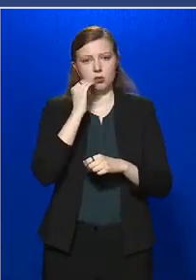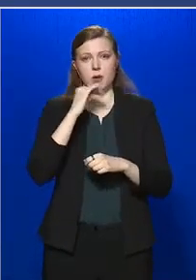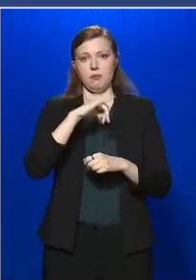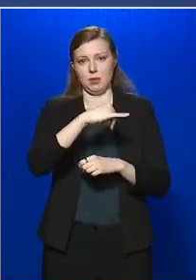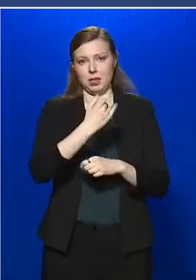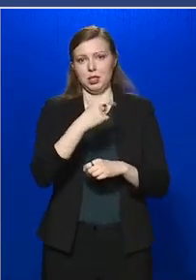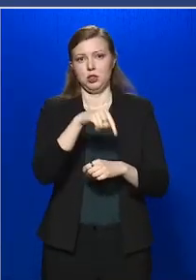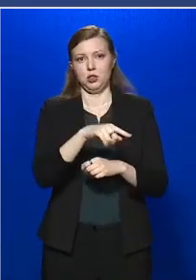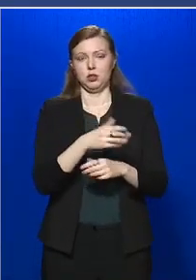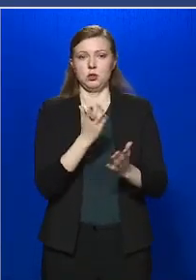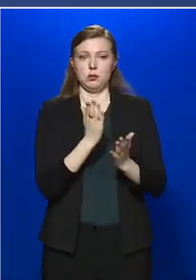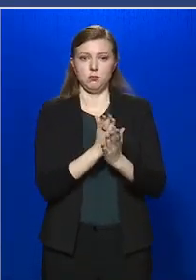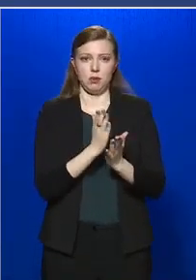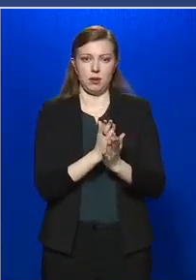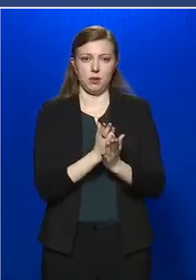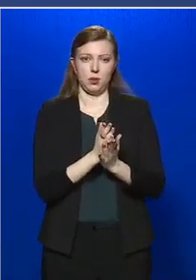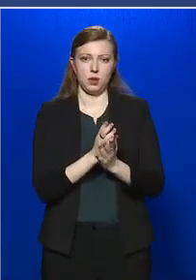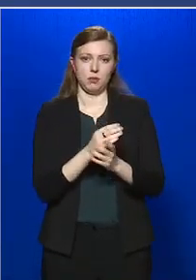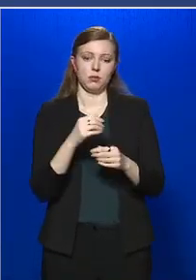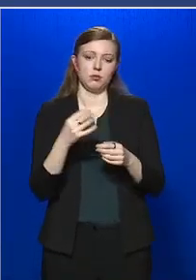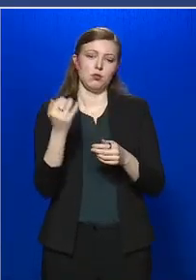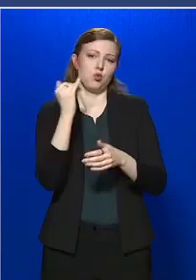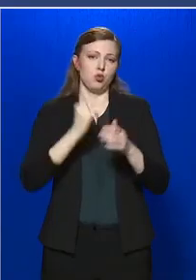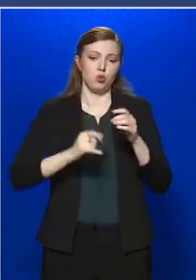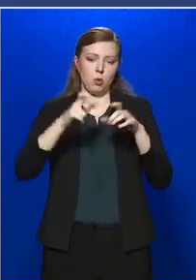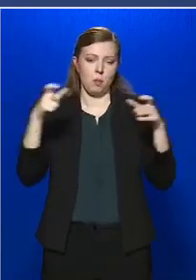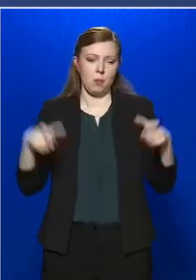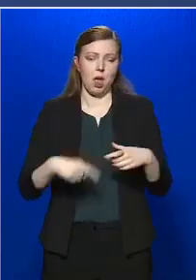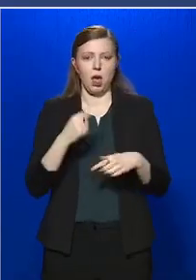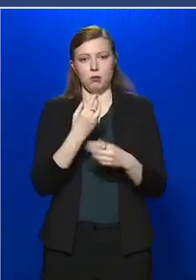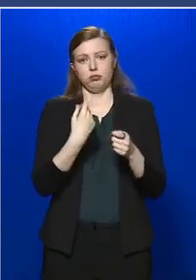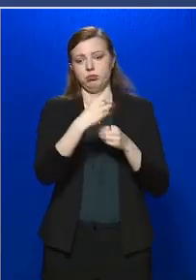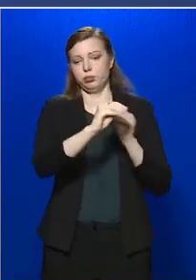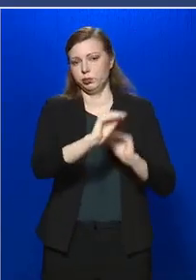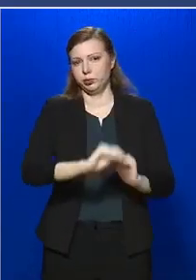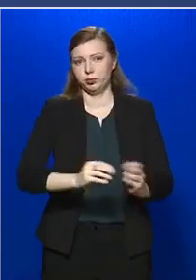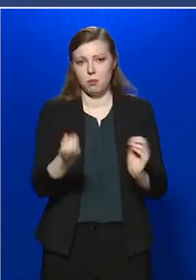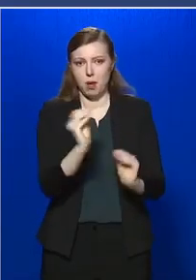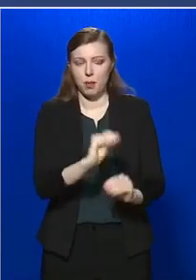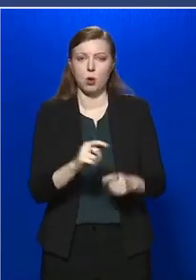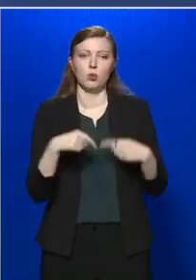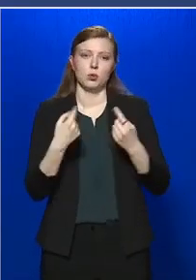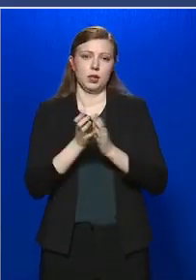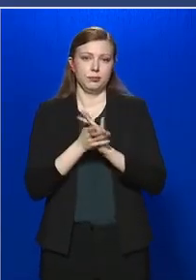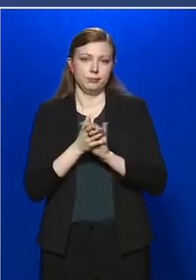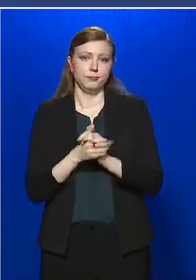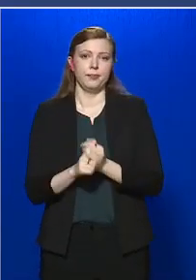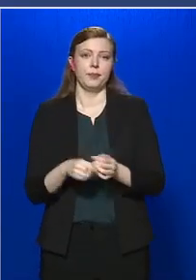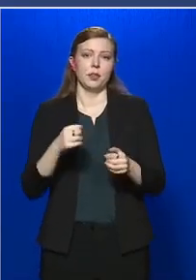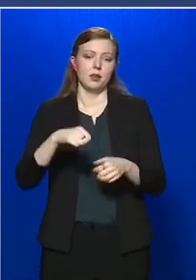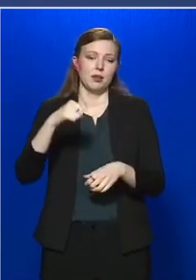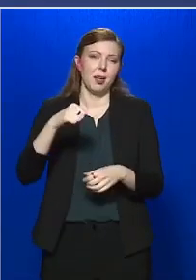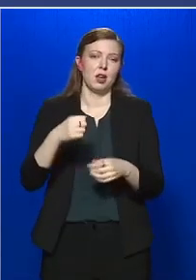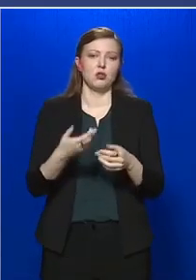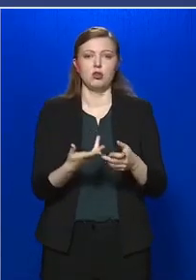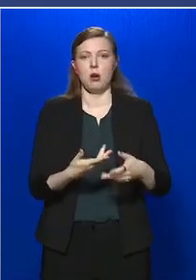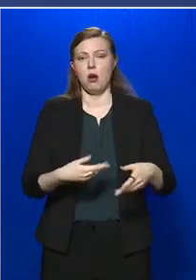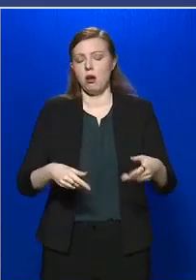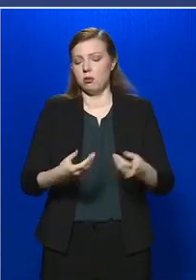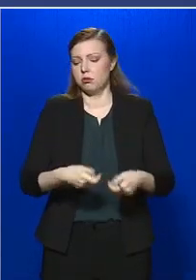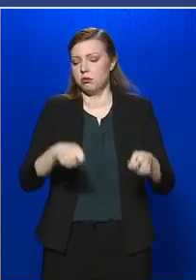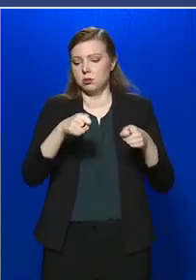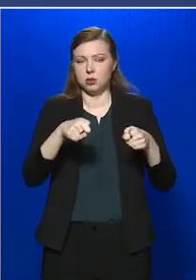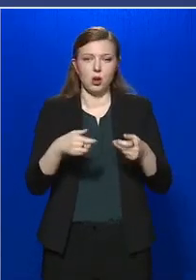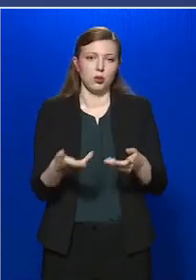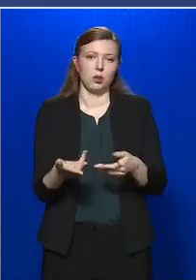helyezze el megfelelően a hűtőszekrényben az árut, és azt a táskát, szatyrót, amiben